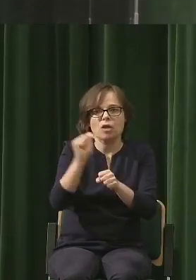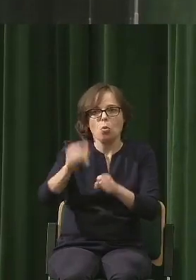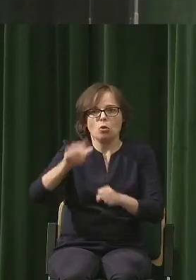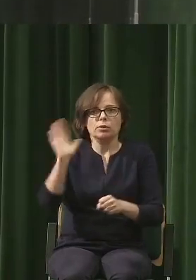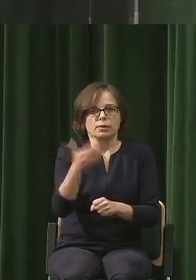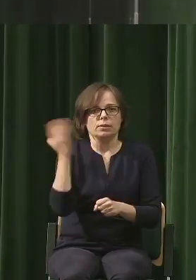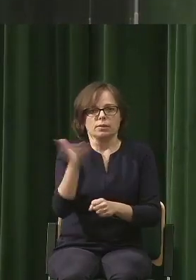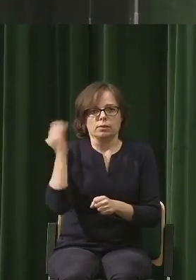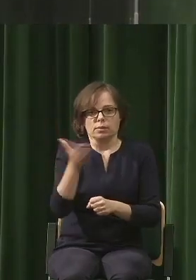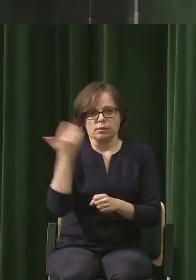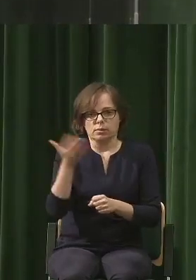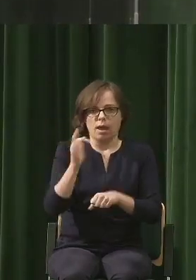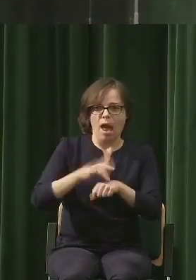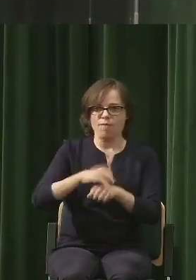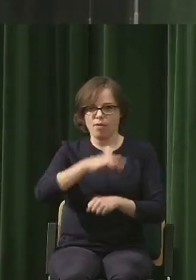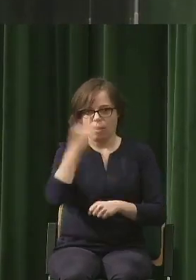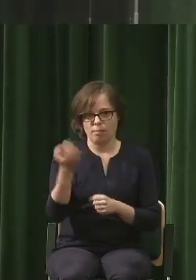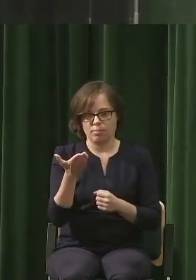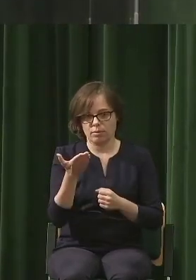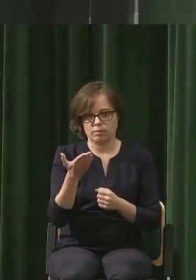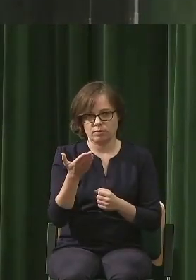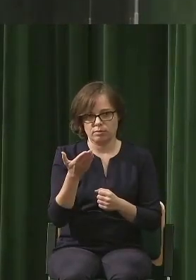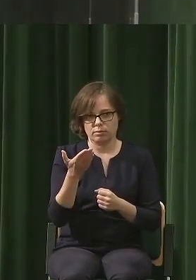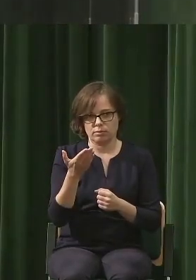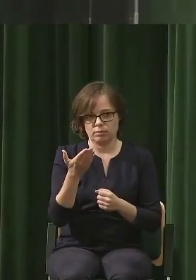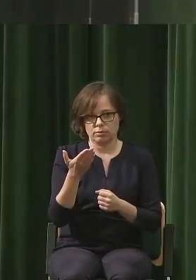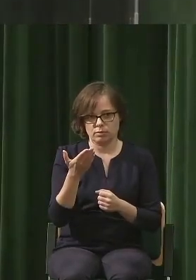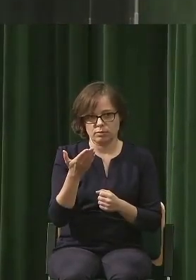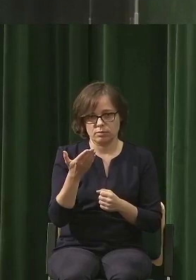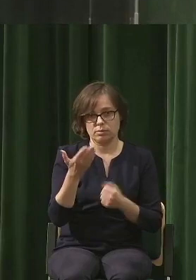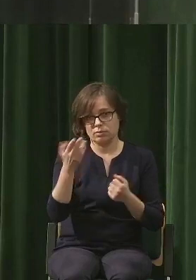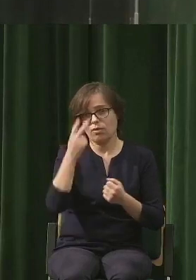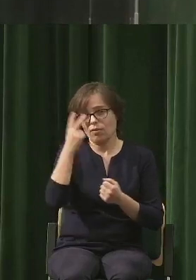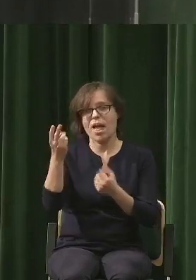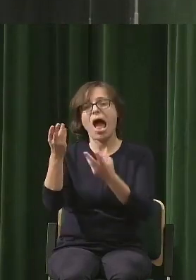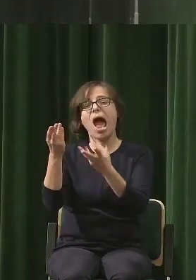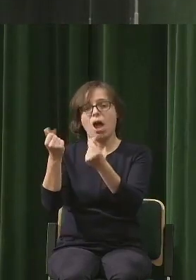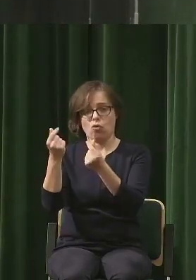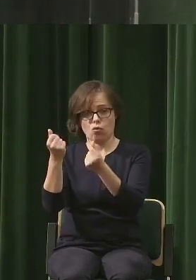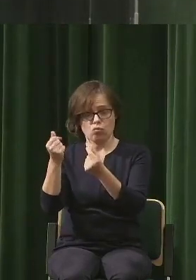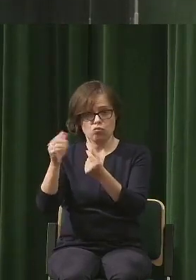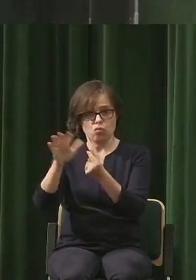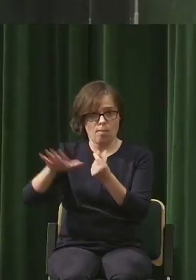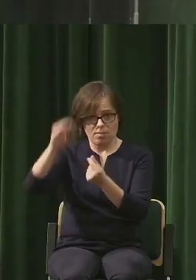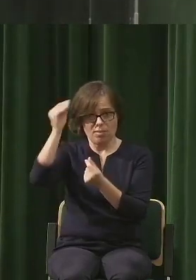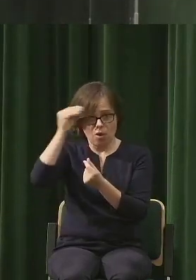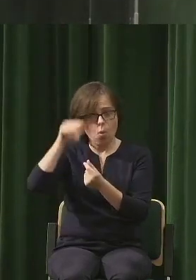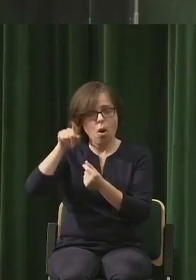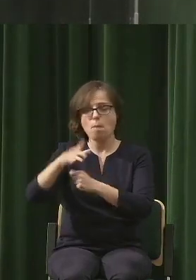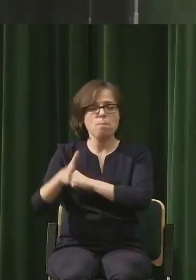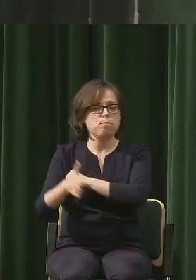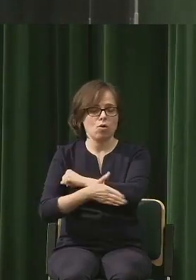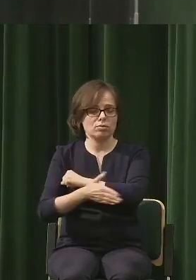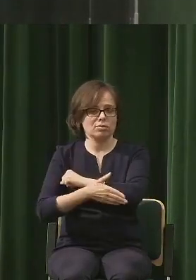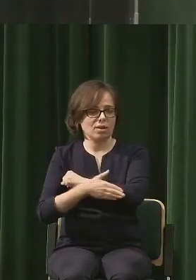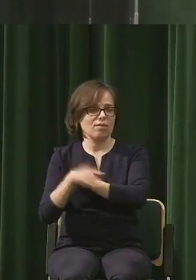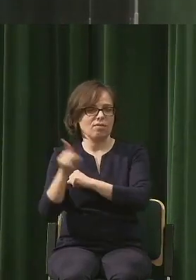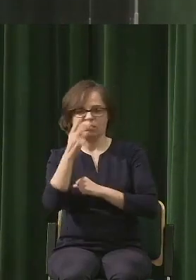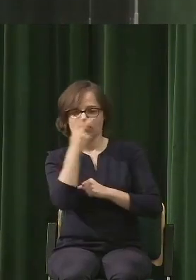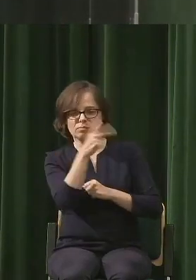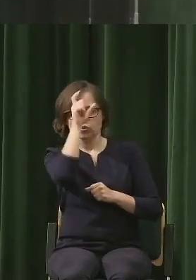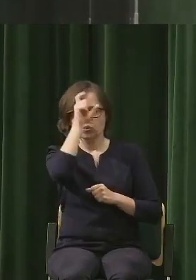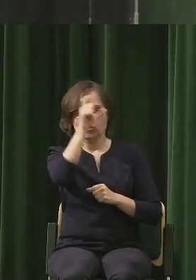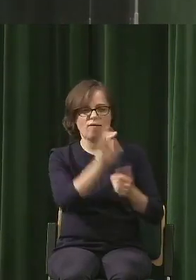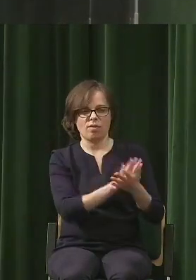No więc nie da się ukryć, że ekonomia bazuje na tych złych cechach, na tym przekonaniu, no tu pan Anglosowski jest, i